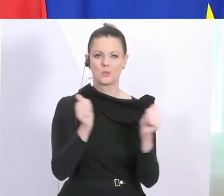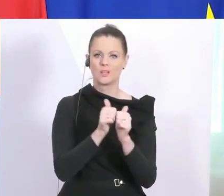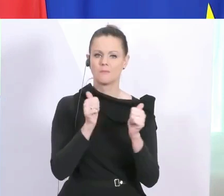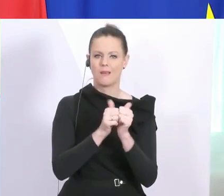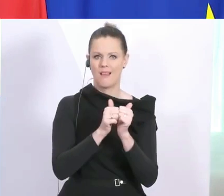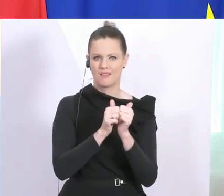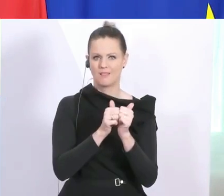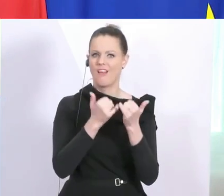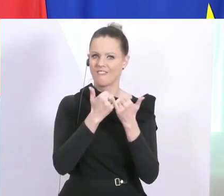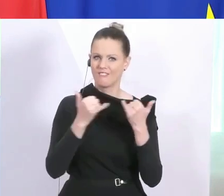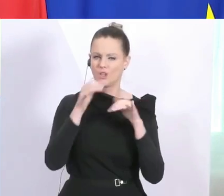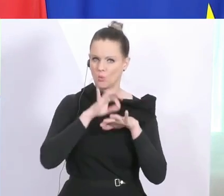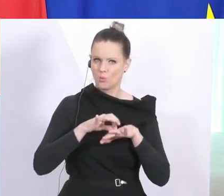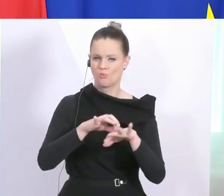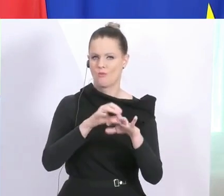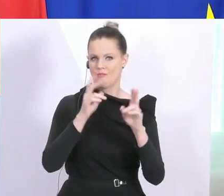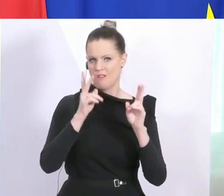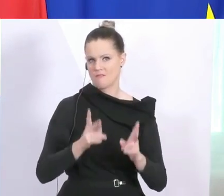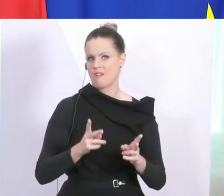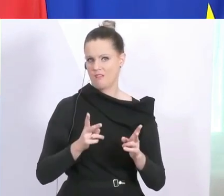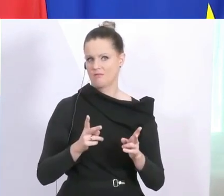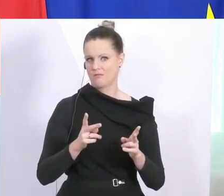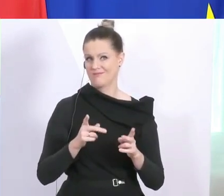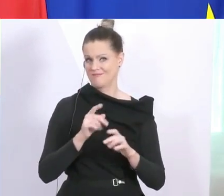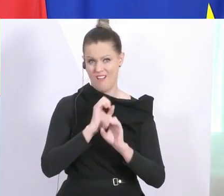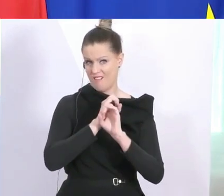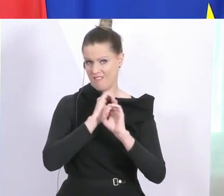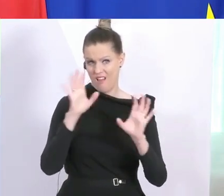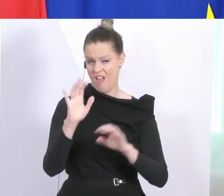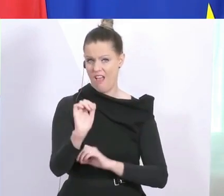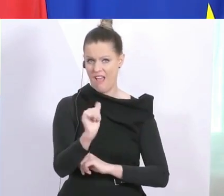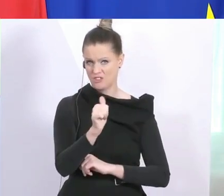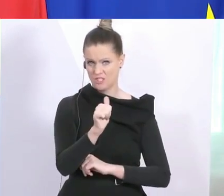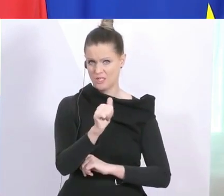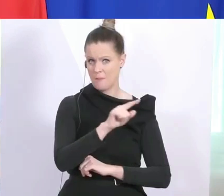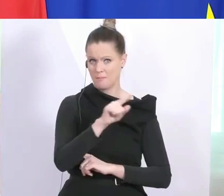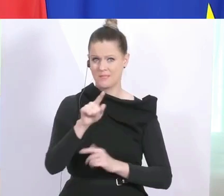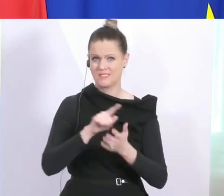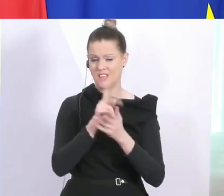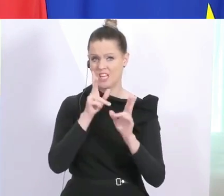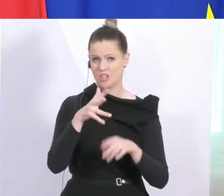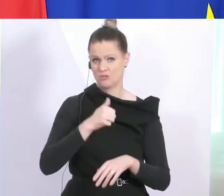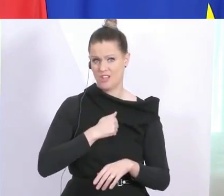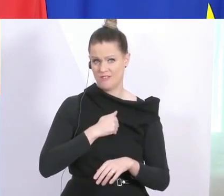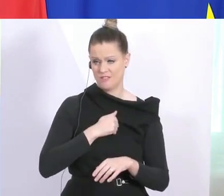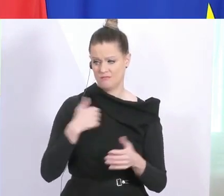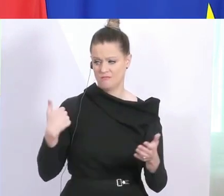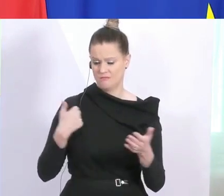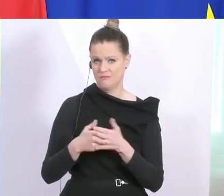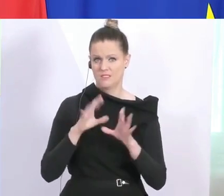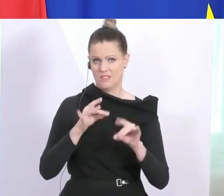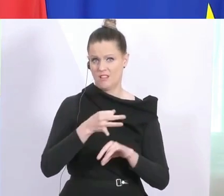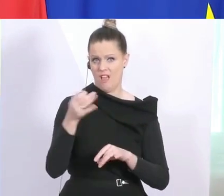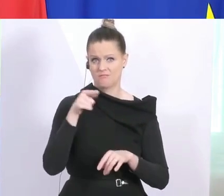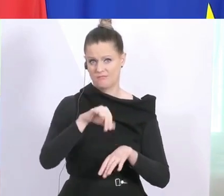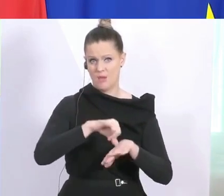Distribution und die haben eine sehr klare Einschätzung, bis wann sie es schaffen. Wir arbeiten seit zehn Tagen an diesem